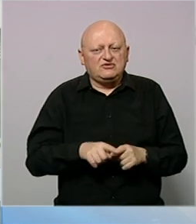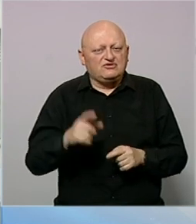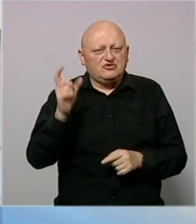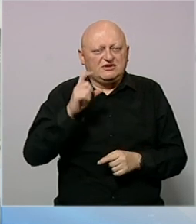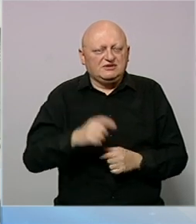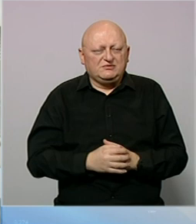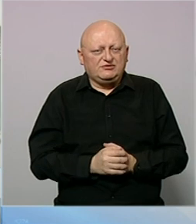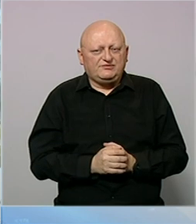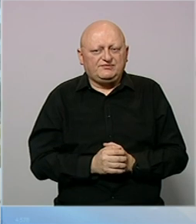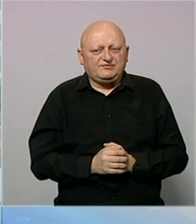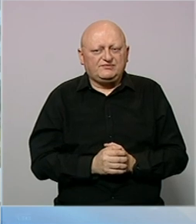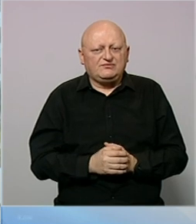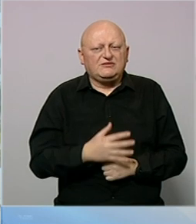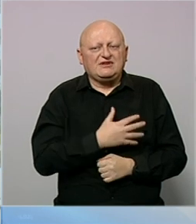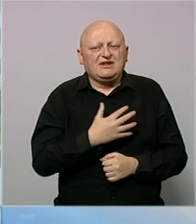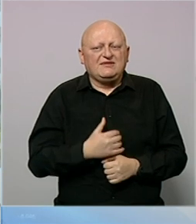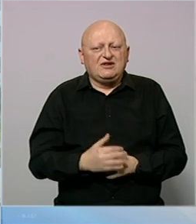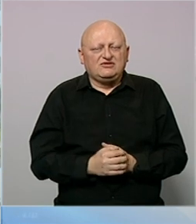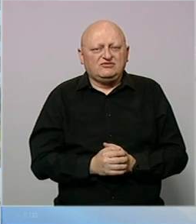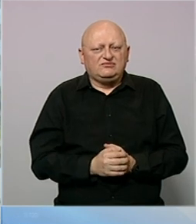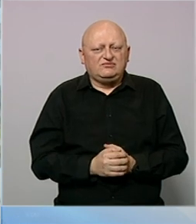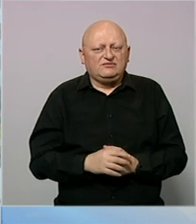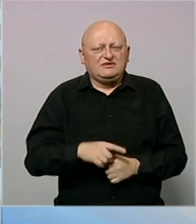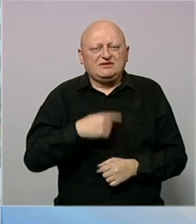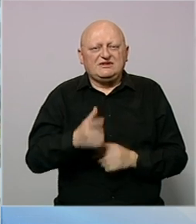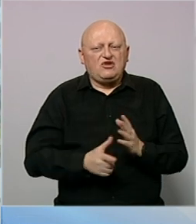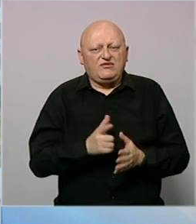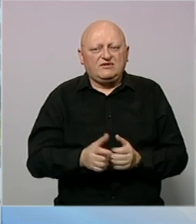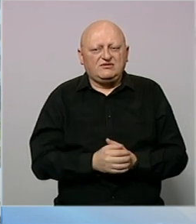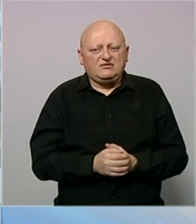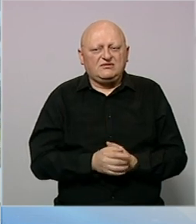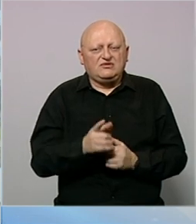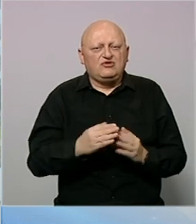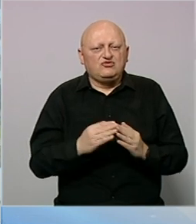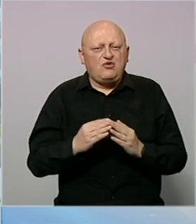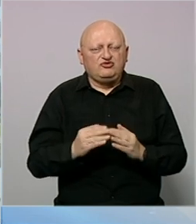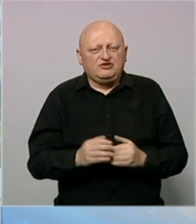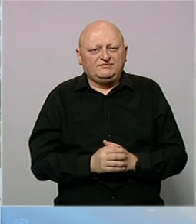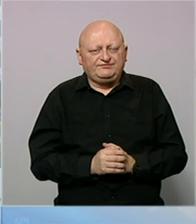Srbiju, normalno. Na Hrvatsku. Cijelo vrijeme. To s kompije.